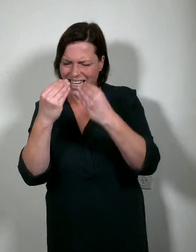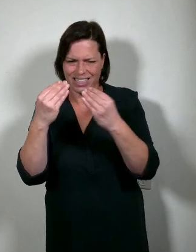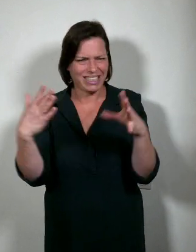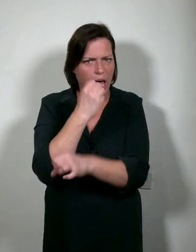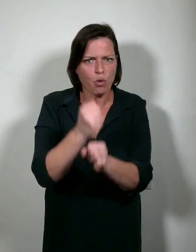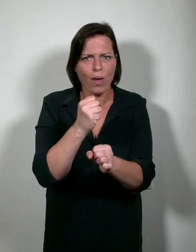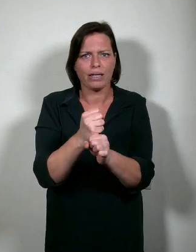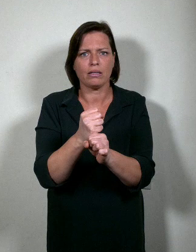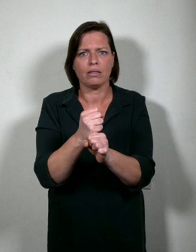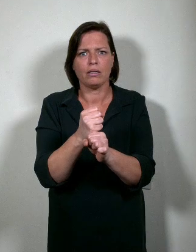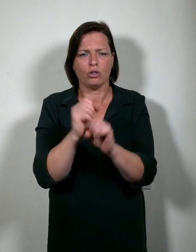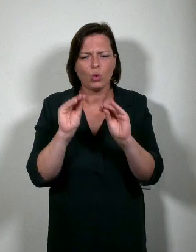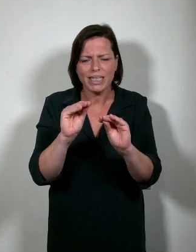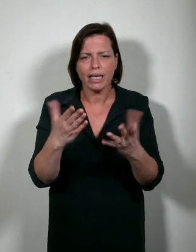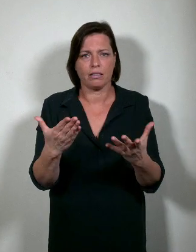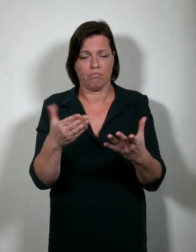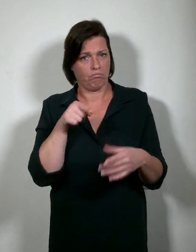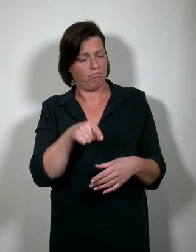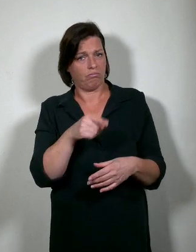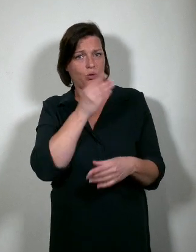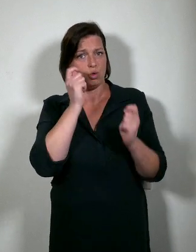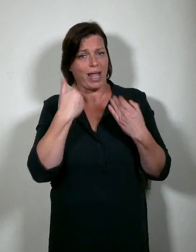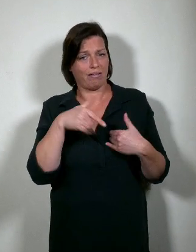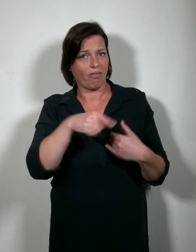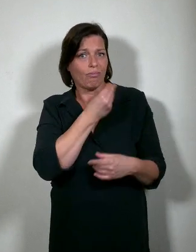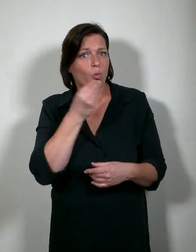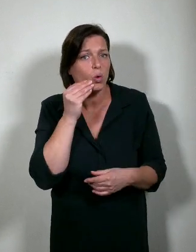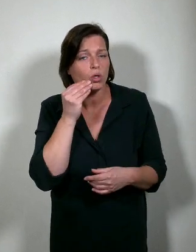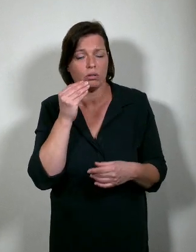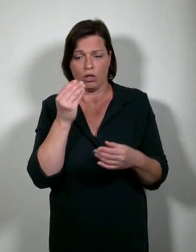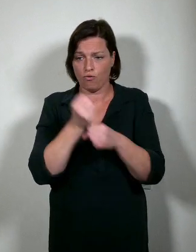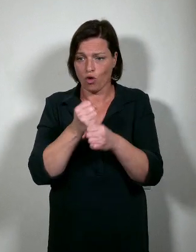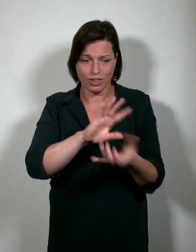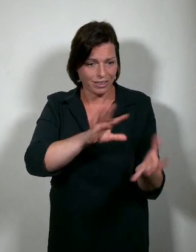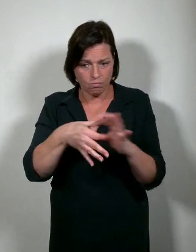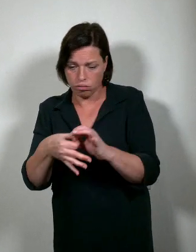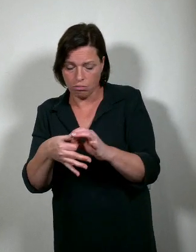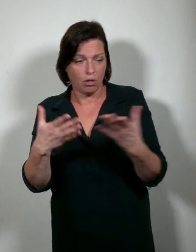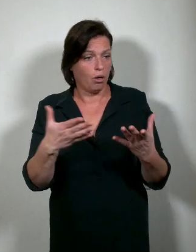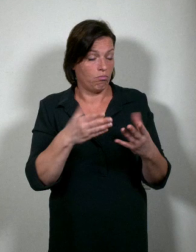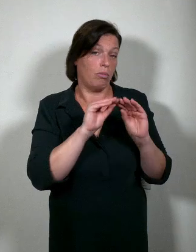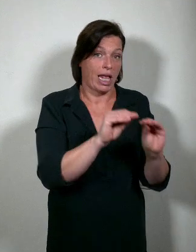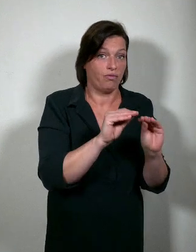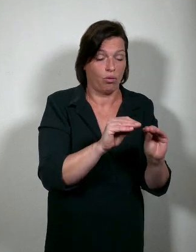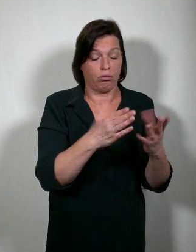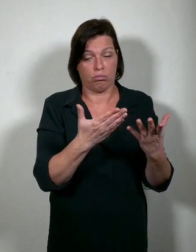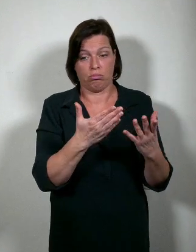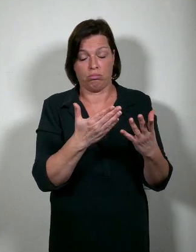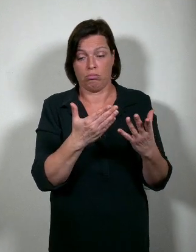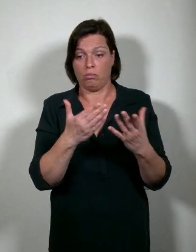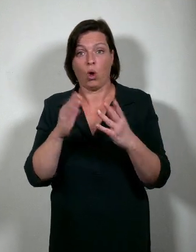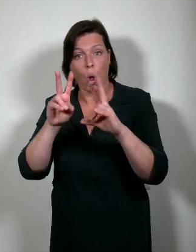kunnen wonen. Waar functies met elkaar verbonden zijn. Les volgen. Onderzoek doen.